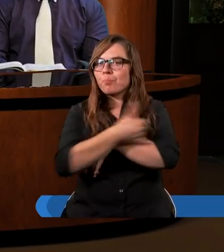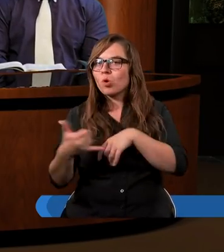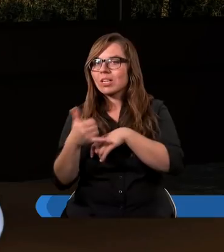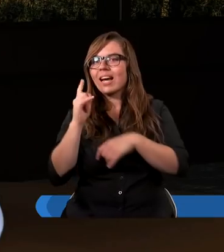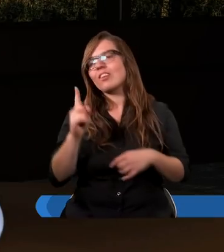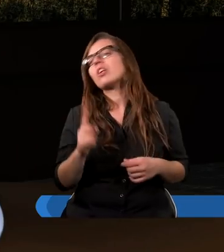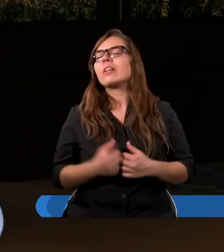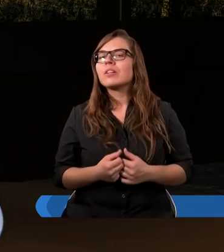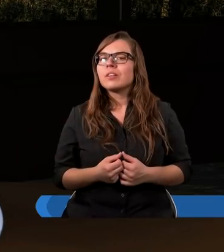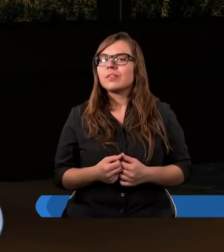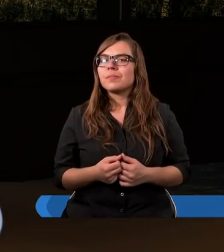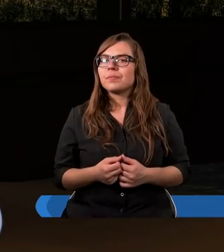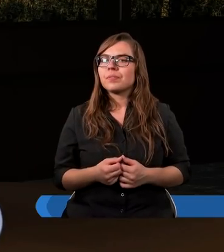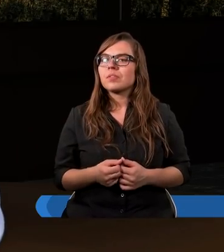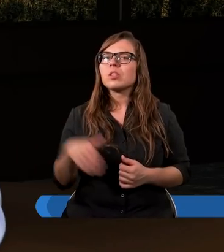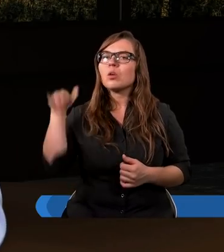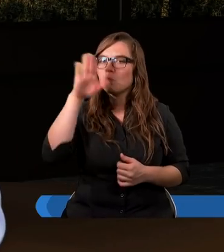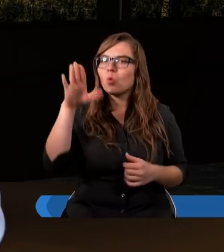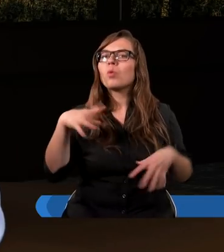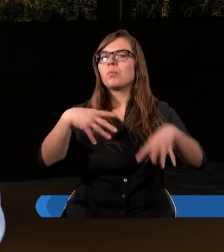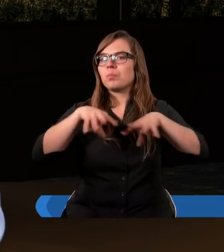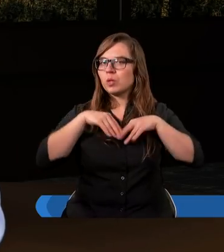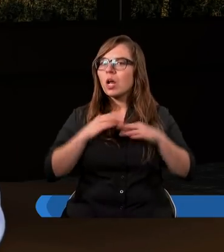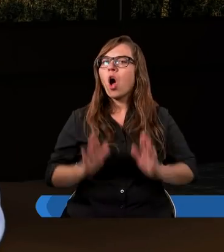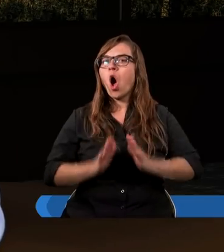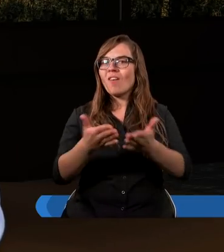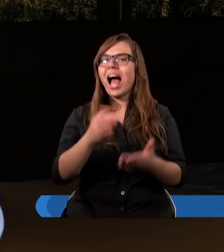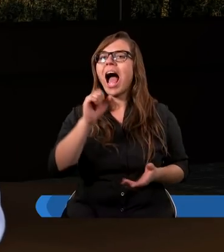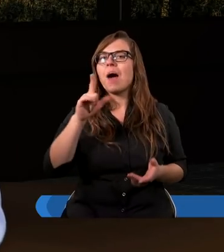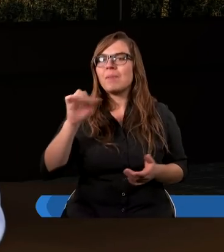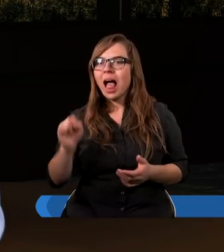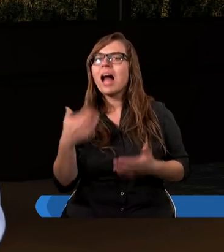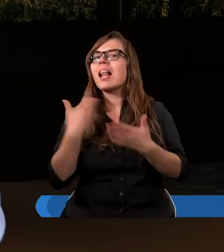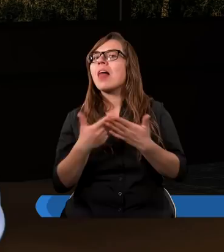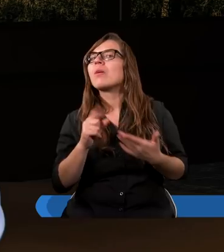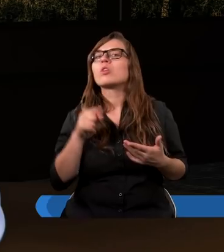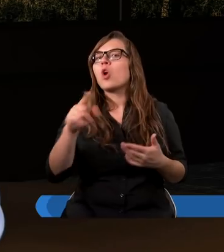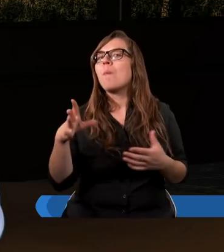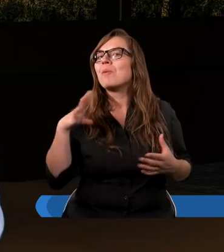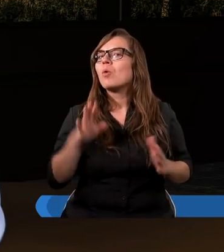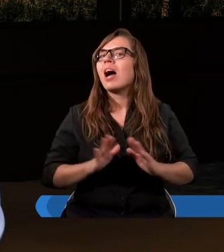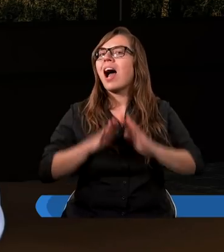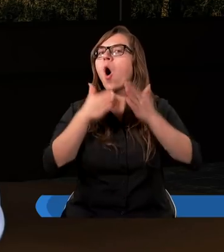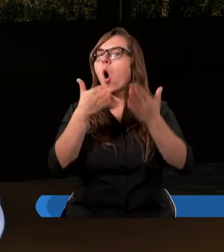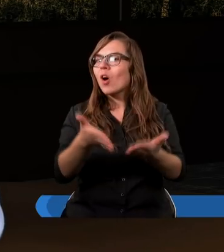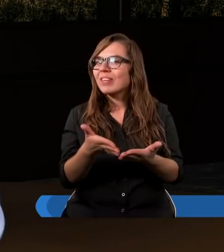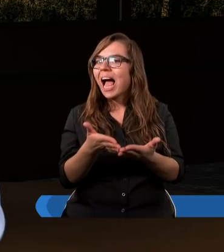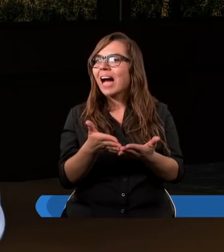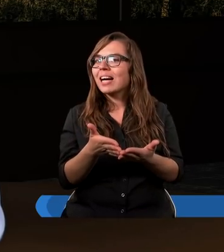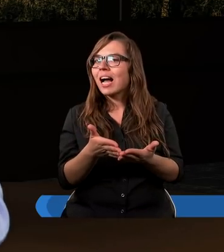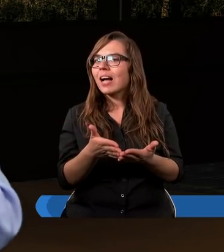Bóg przyjął ofiarę Abla, dlatego że to była ofiara,